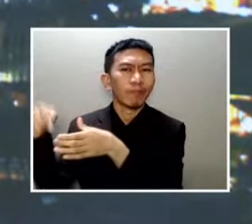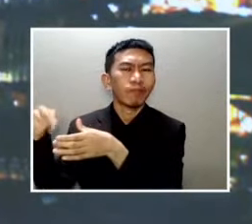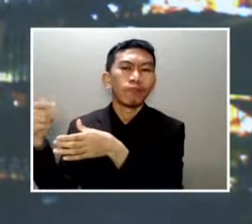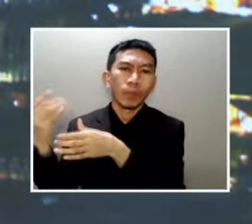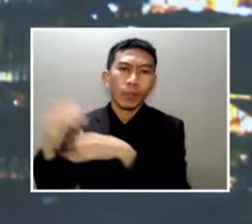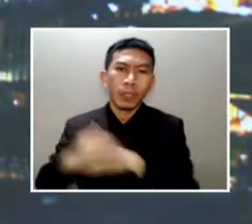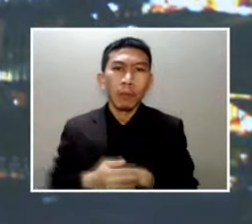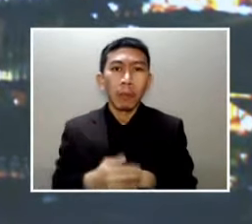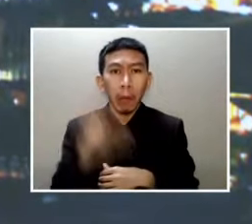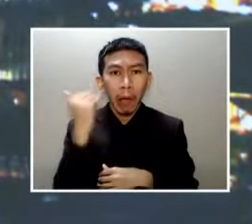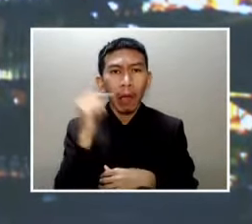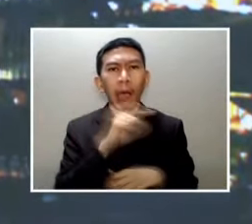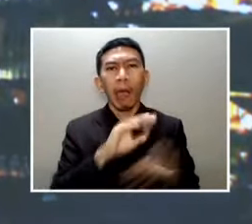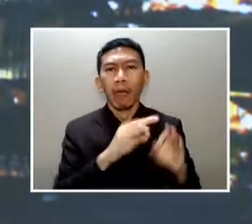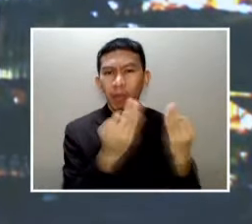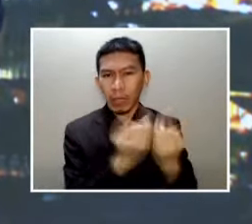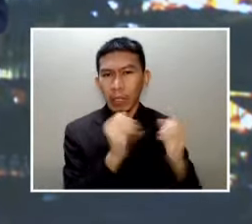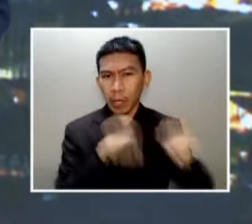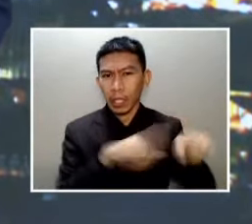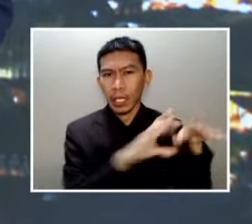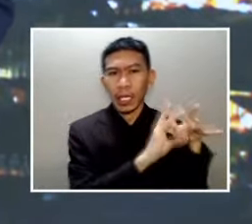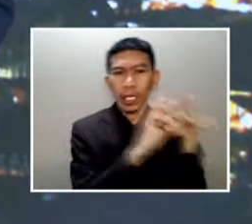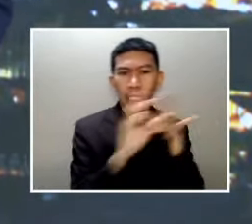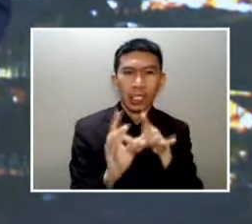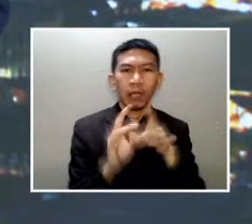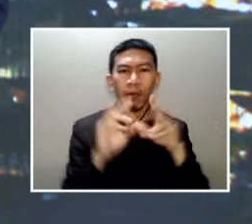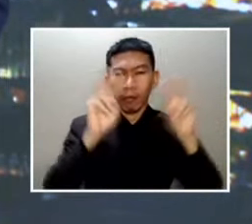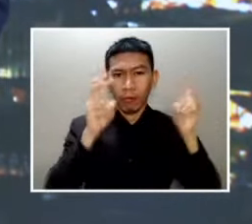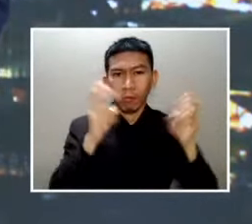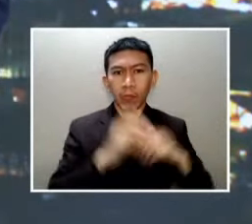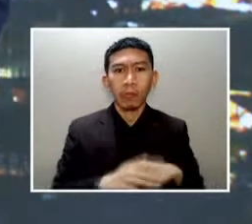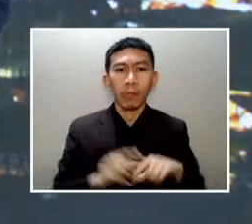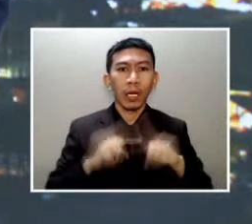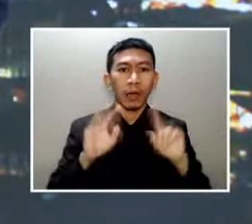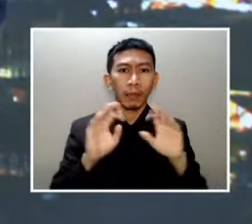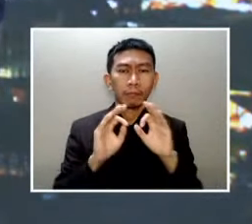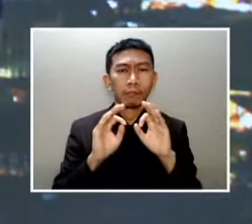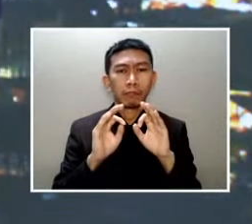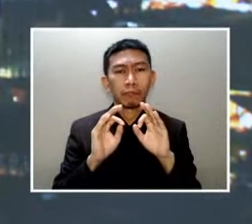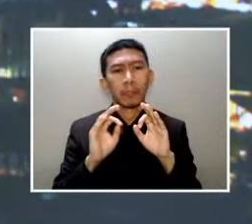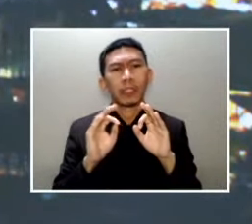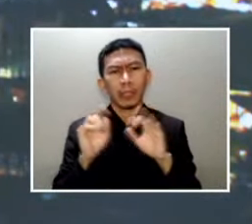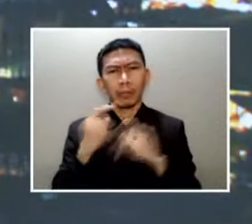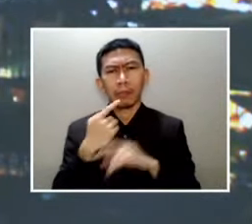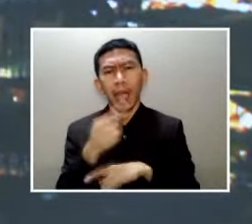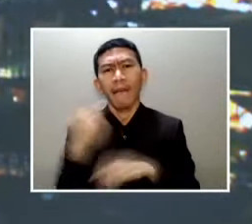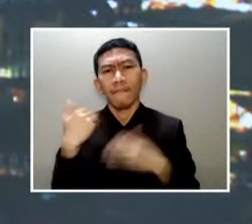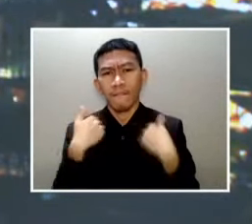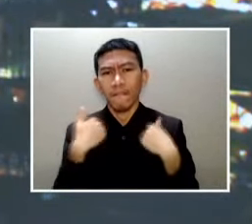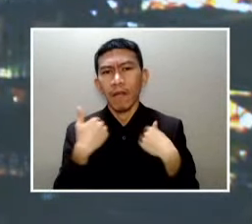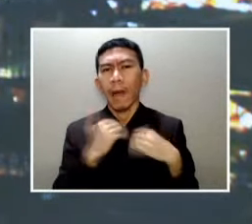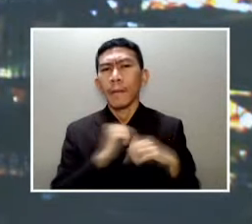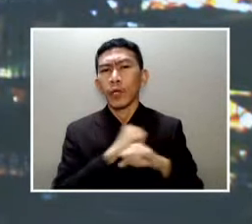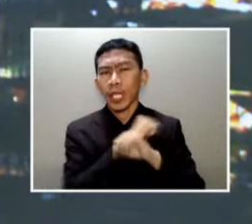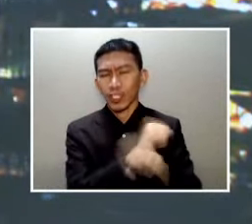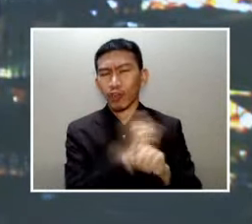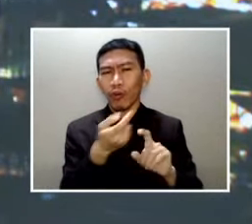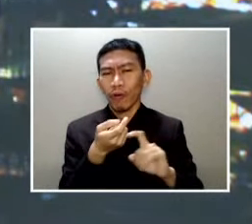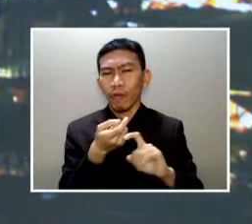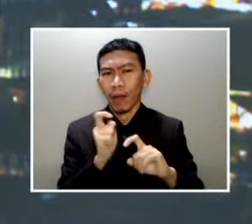pero tiniyak ng pamahala na may sapat namang proteksyon sa ilalim ng kontrobersyal na Anti-Terror Law